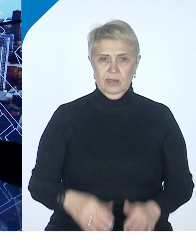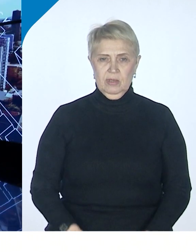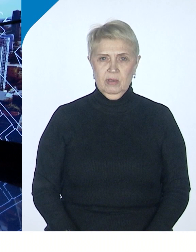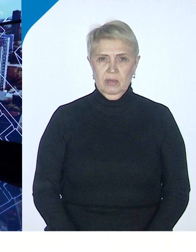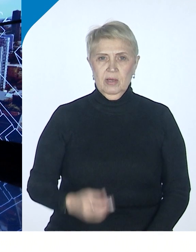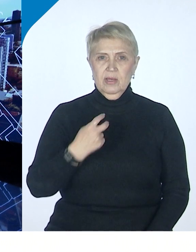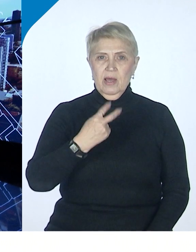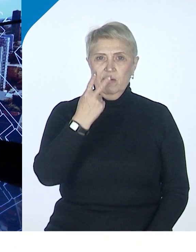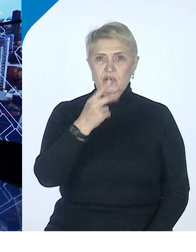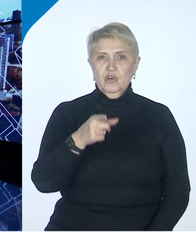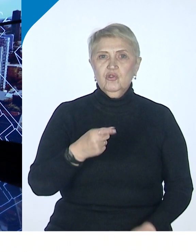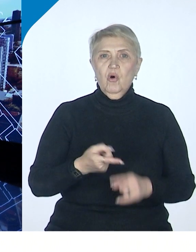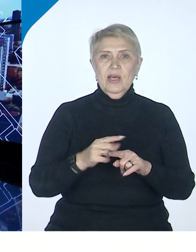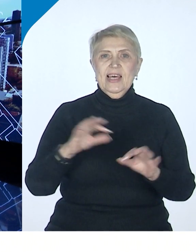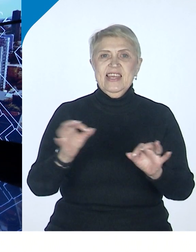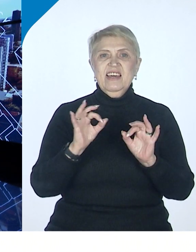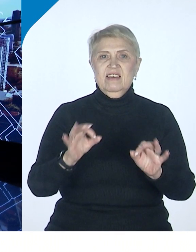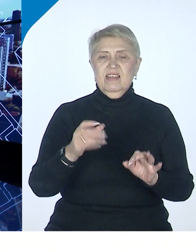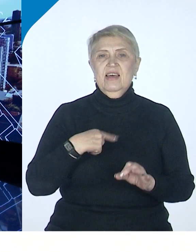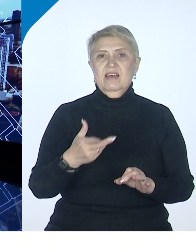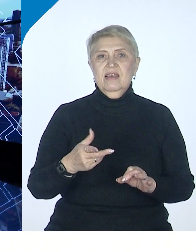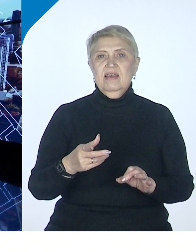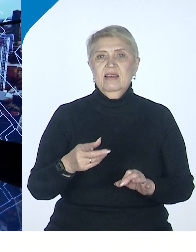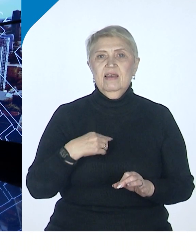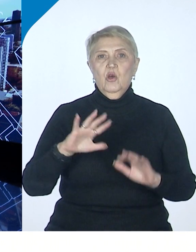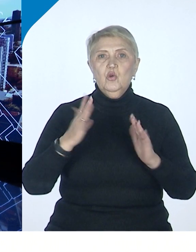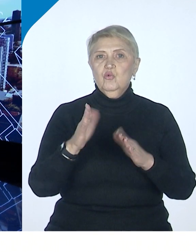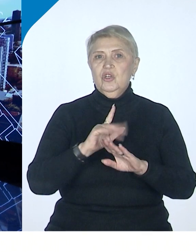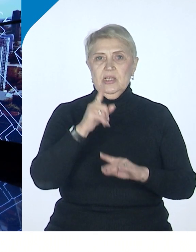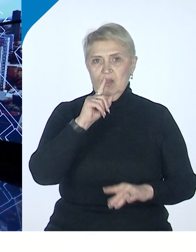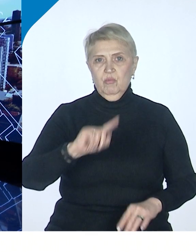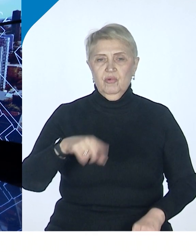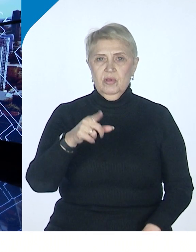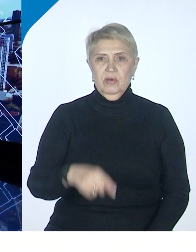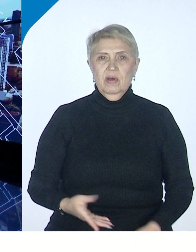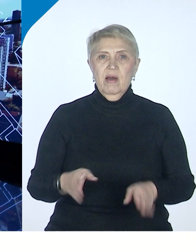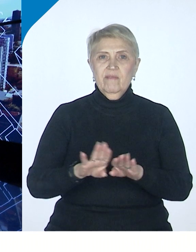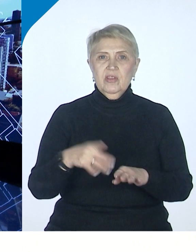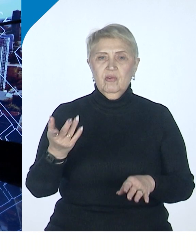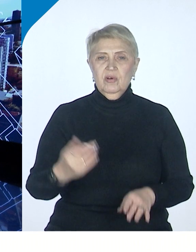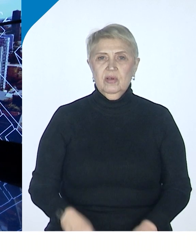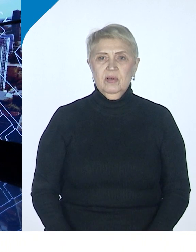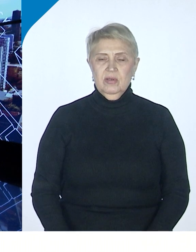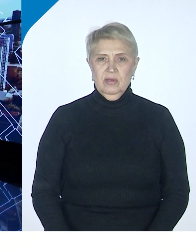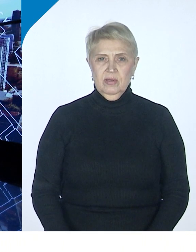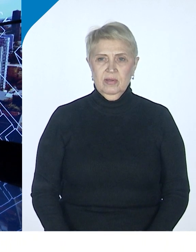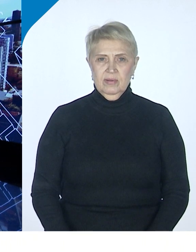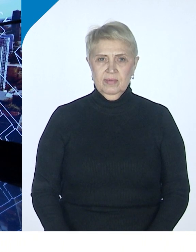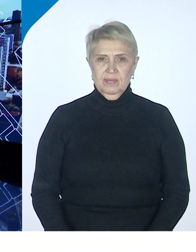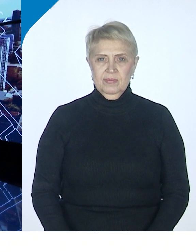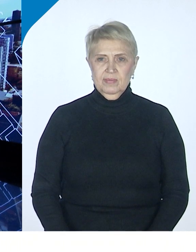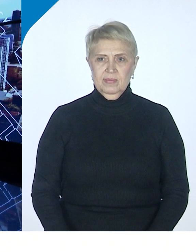Я вижу, что это никогда не случится. Вот в такой редакции, вот в такой редакции это никогда не случится.